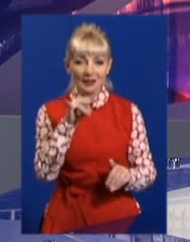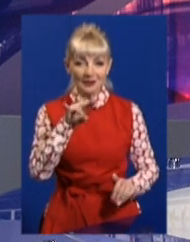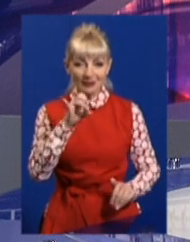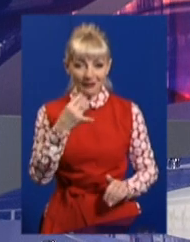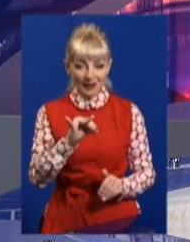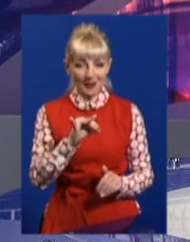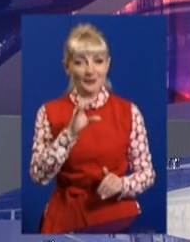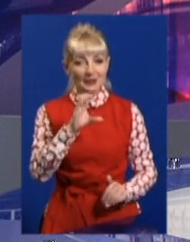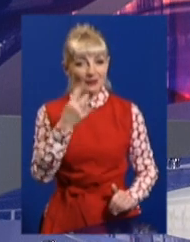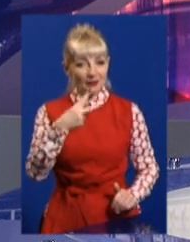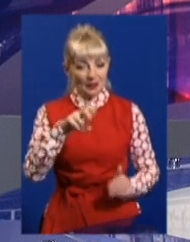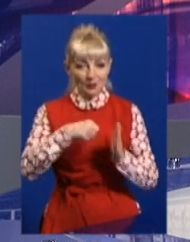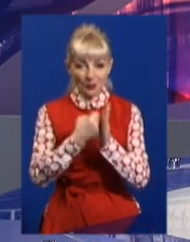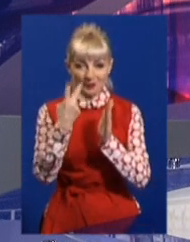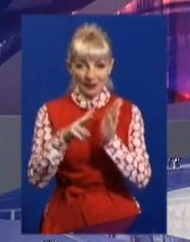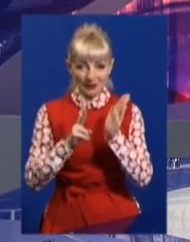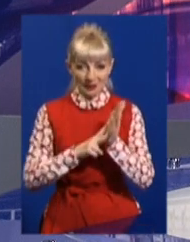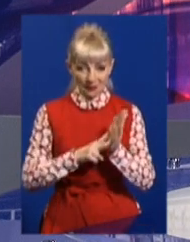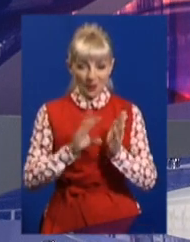вони з 20 по 27 жовтня.